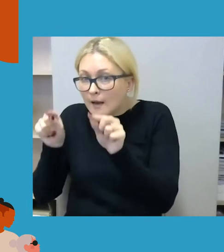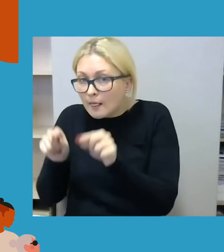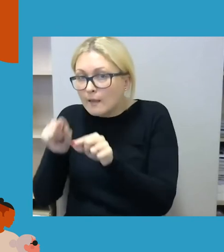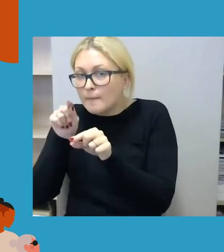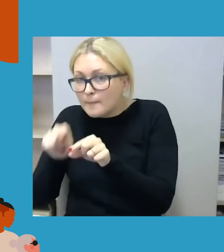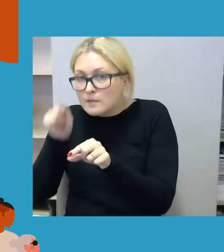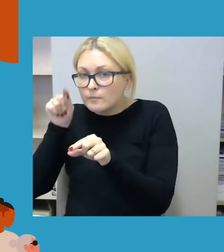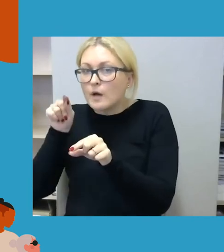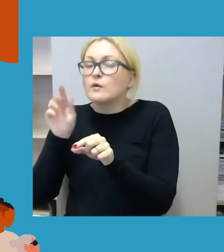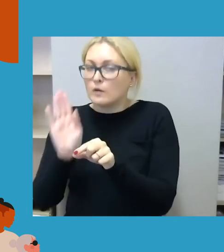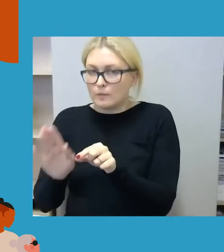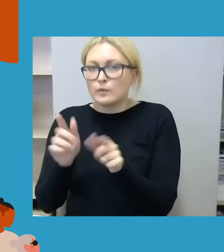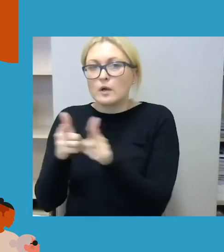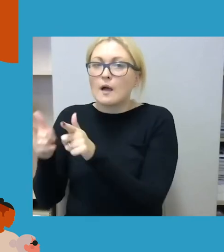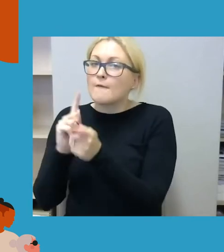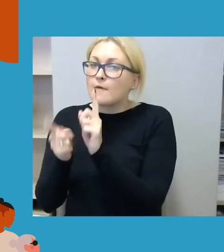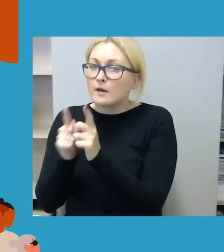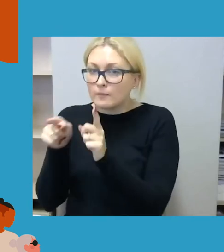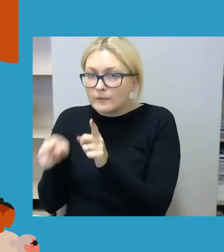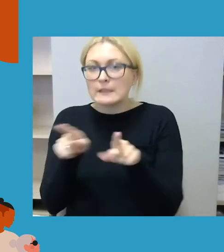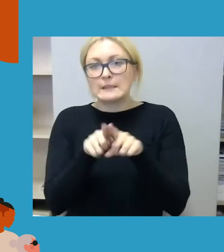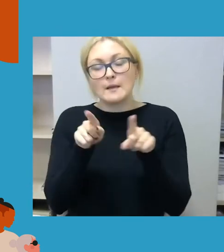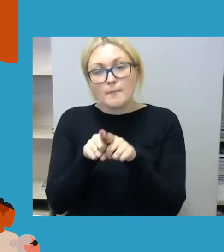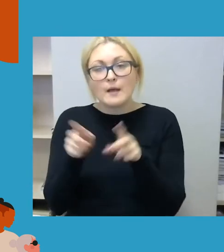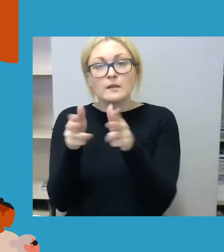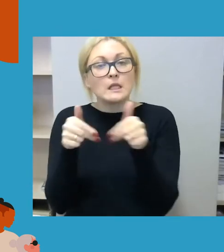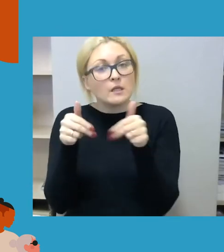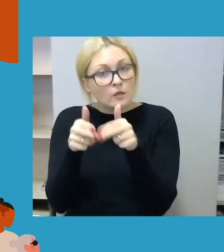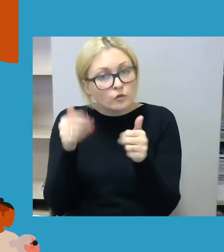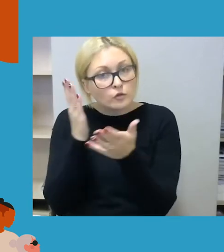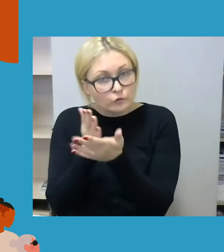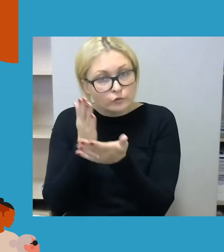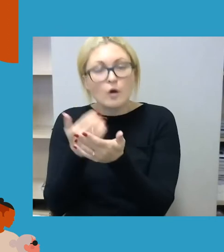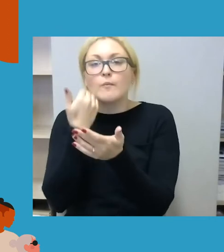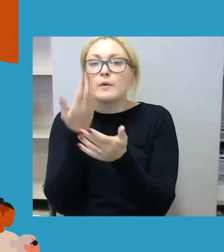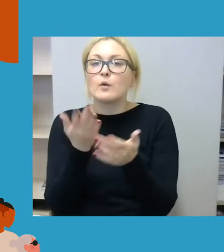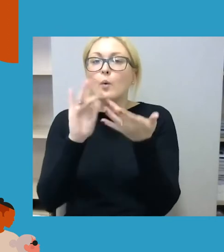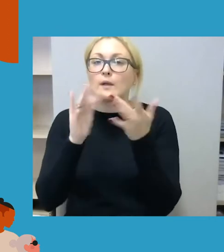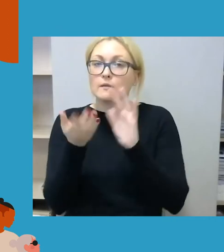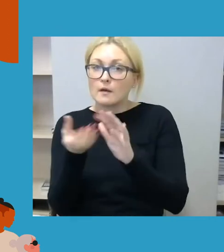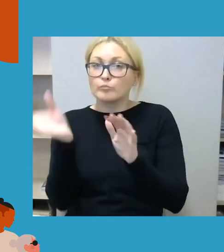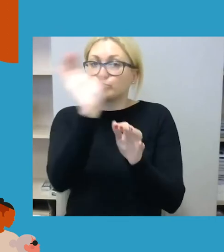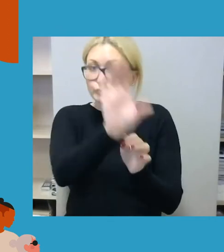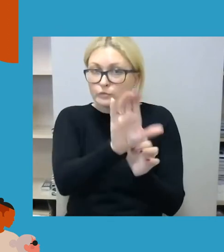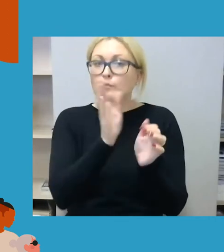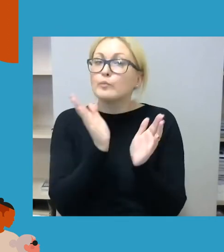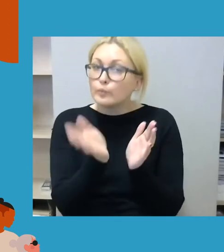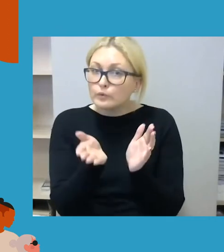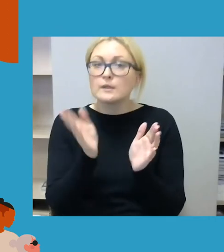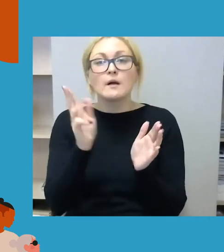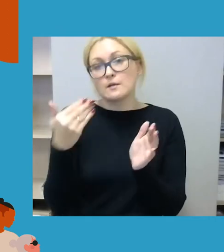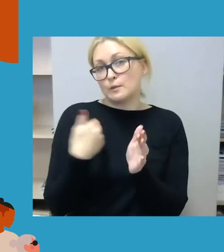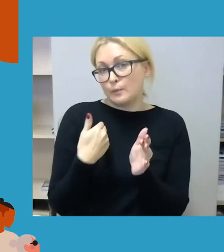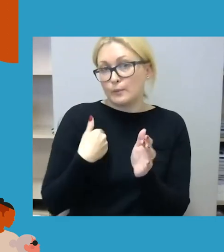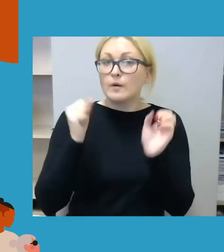Taip pat, diskusija yra įrašinėjama ir vėliau bus patalpinta internetinė erdiena, kur ją visi norintys galės